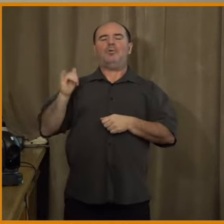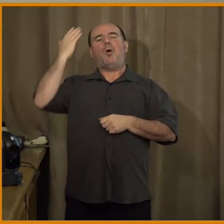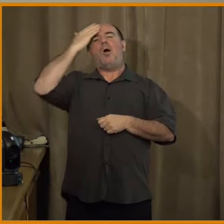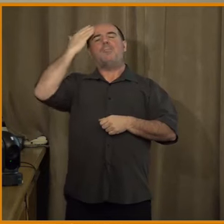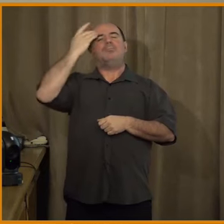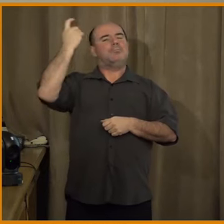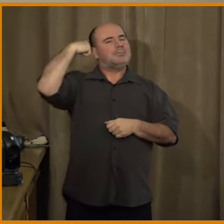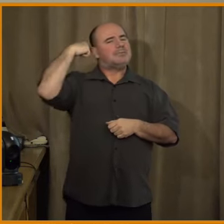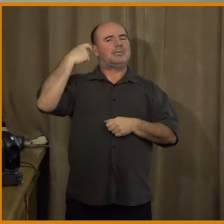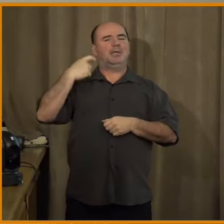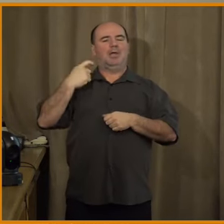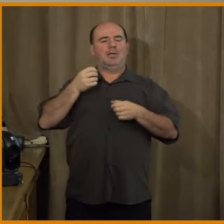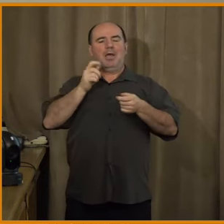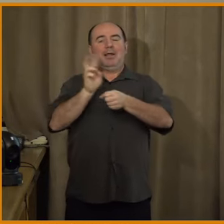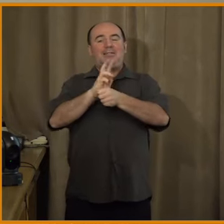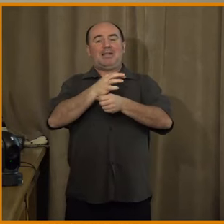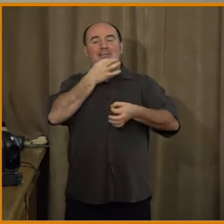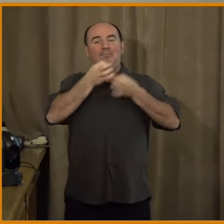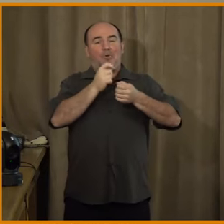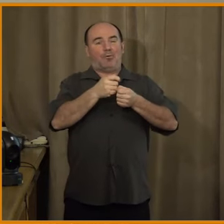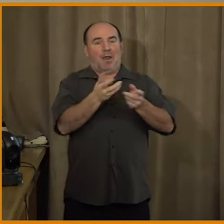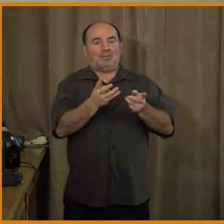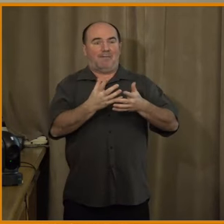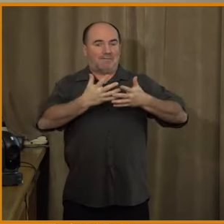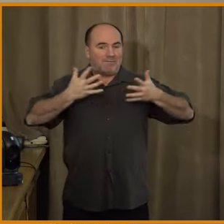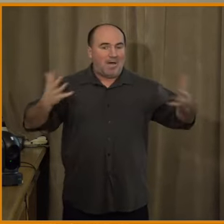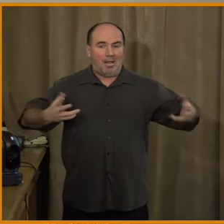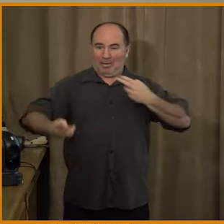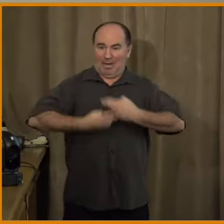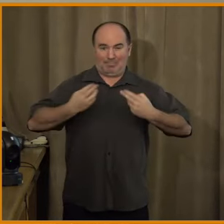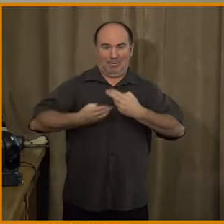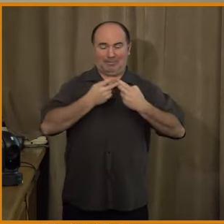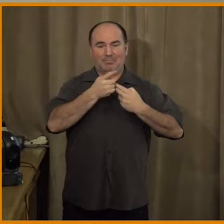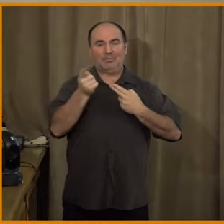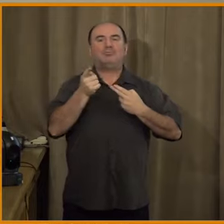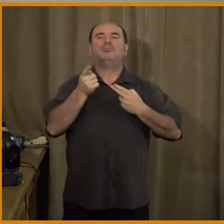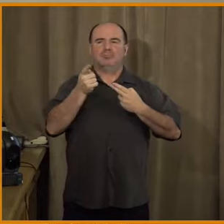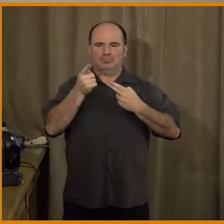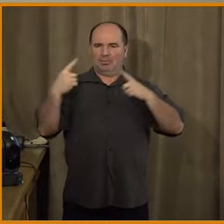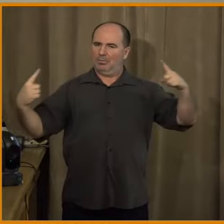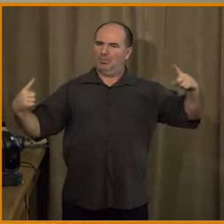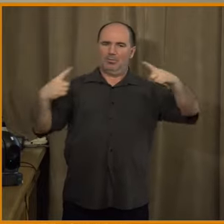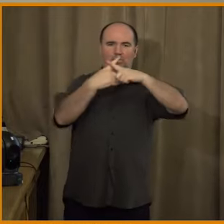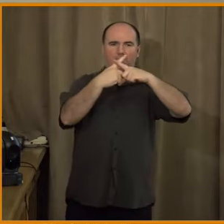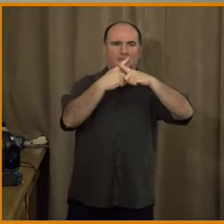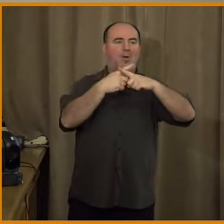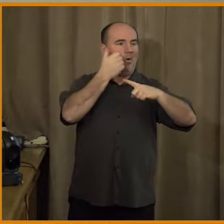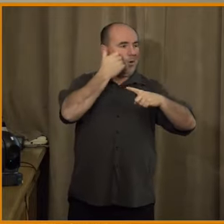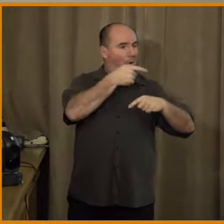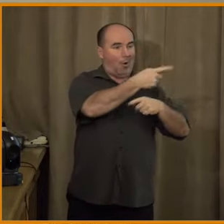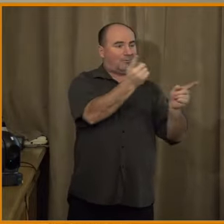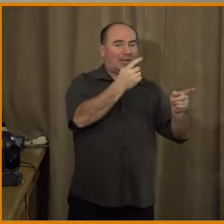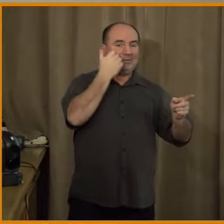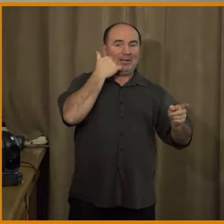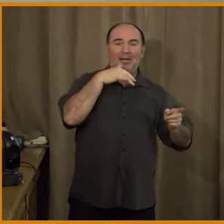vážnou hrozbou, tak velice silně koreluje s přesvědčením, že ostatní lidé, to znamená nikoliv já, moji blížstí,